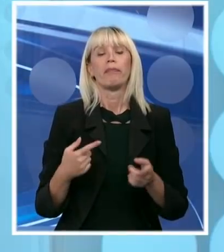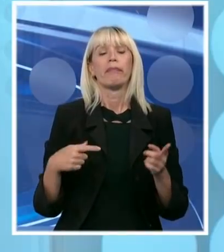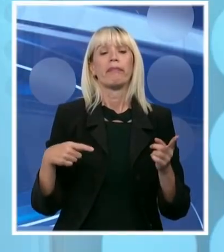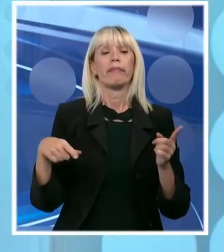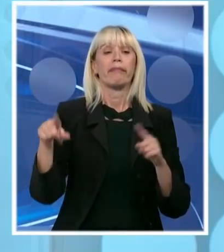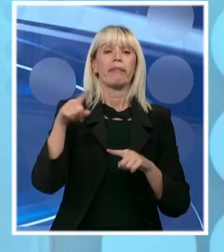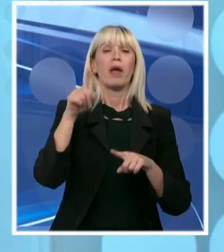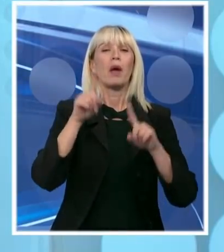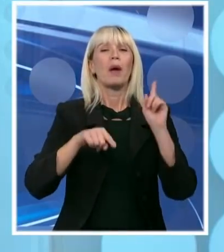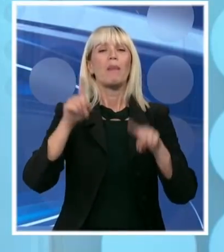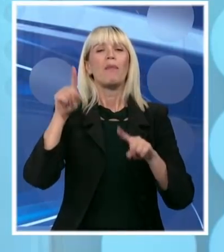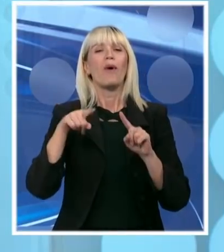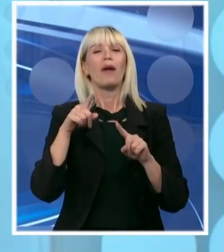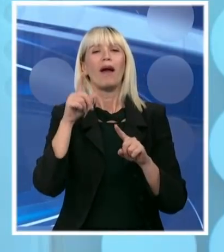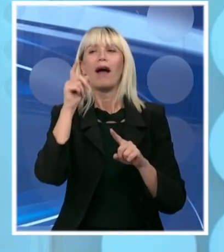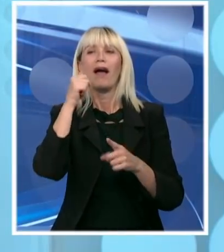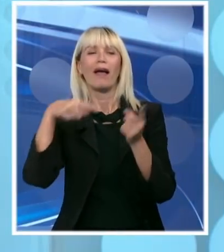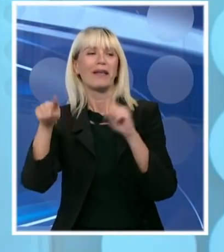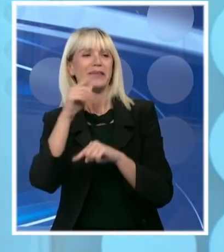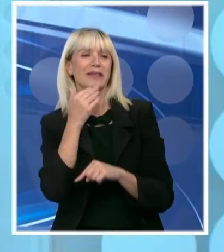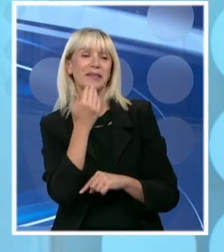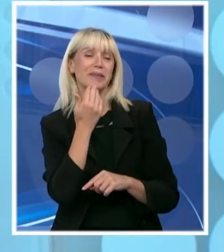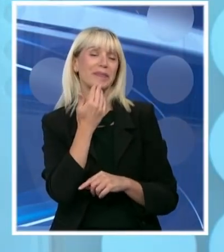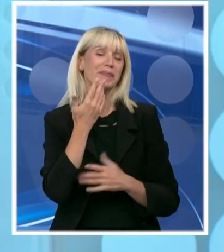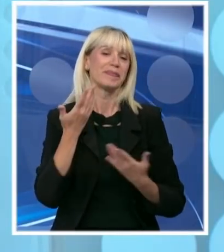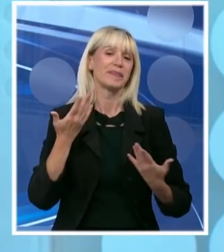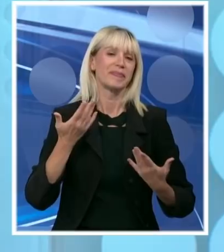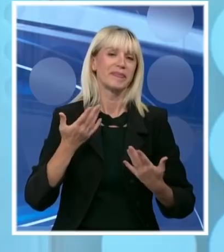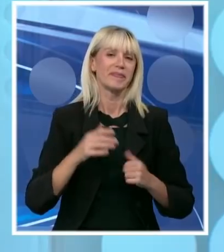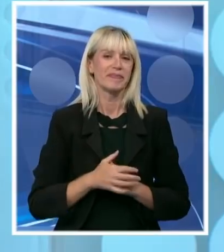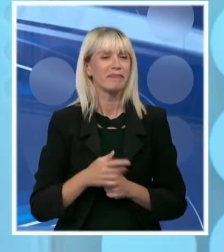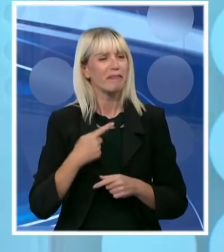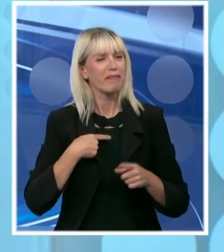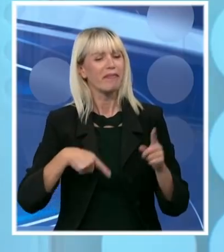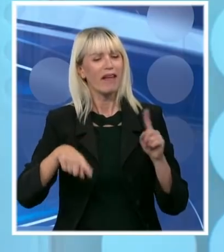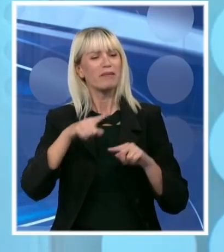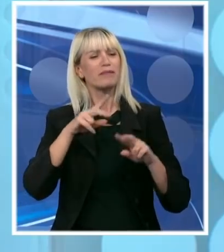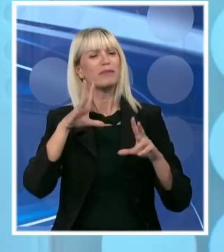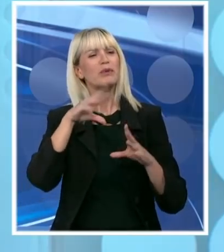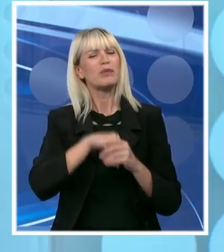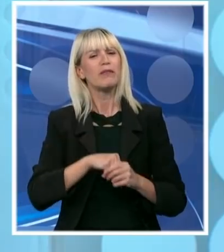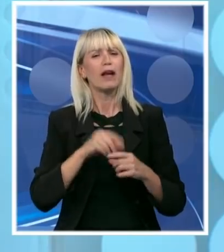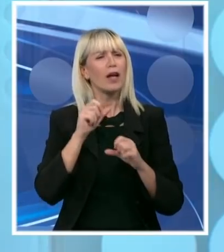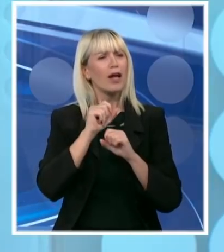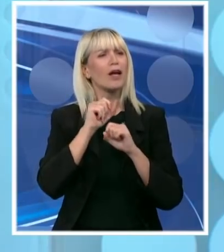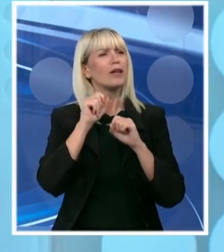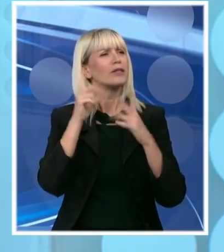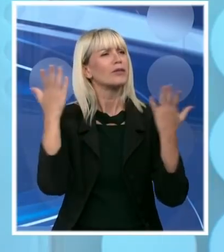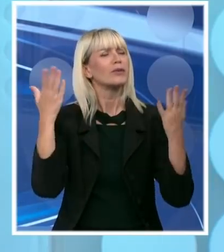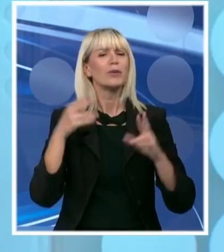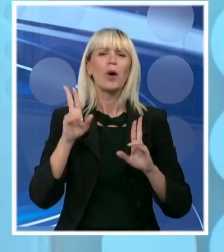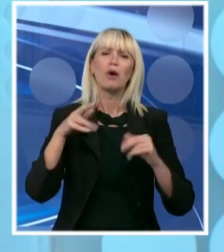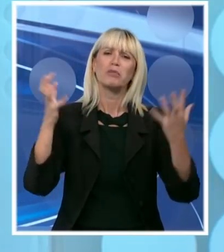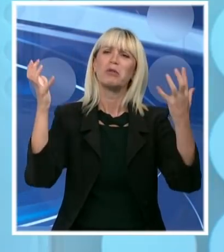ponekad se ljudi osmehnu na to. a mi smo čuda u tome kako smo u stanju da srušimo sve ono što je